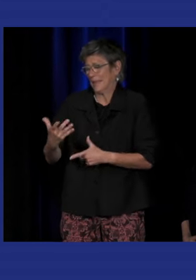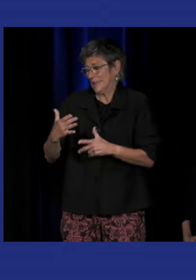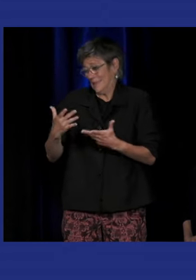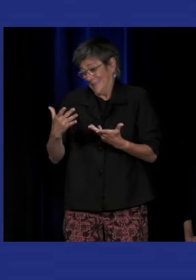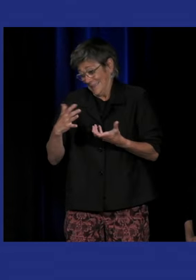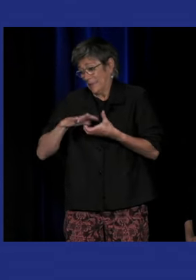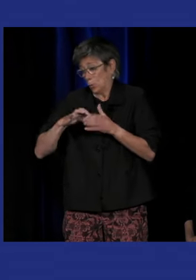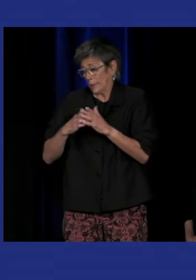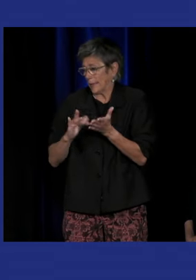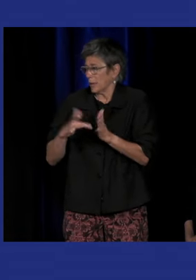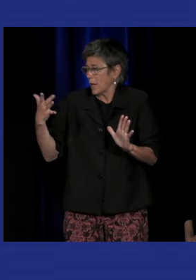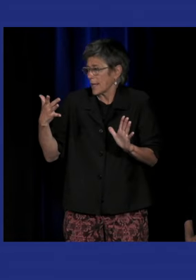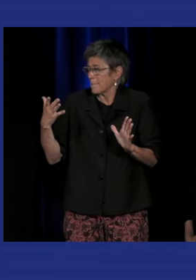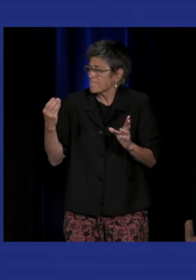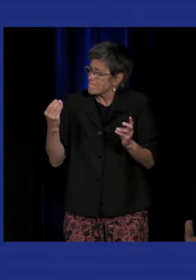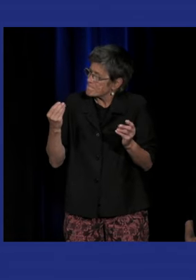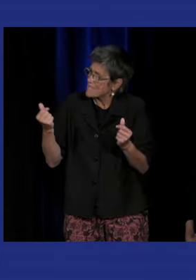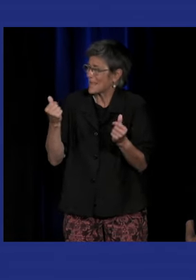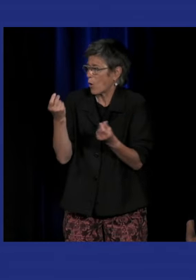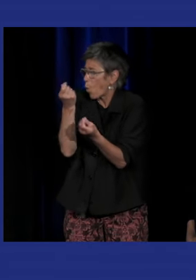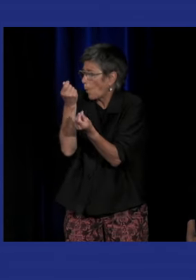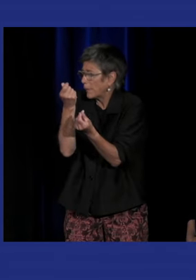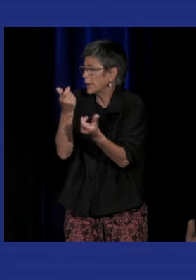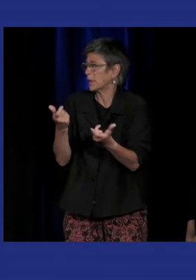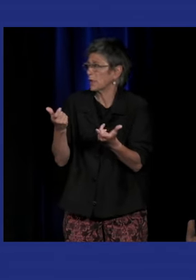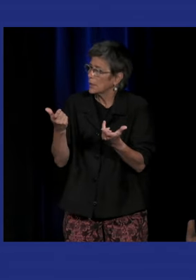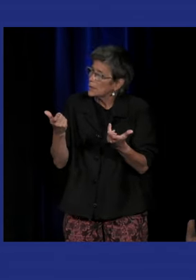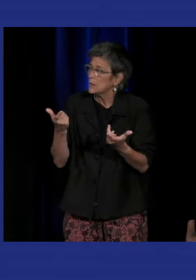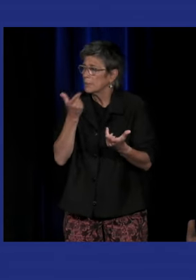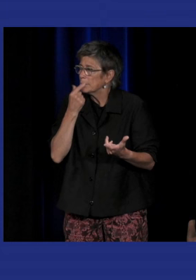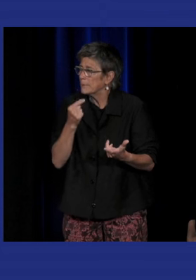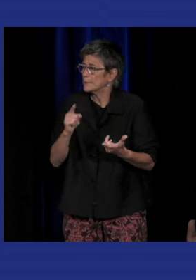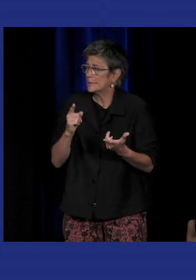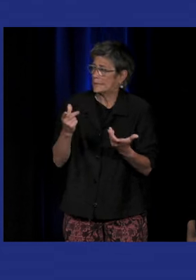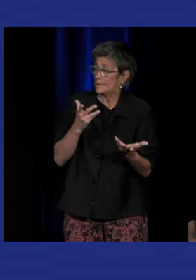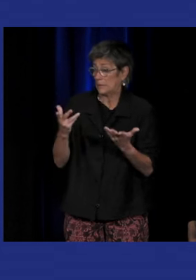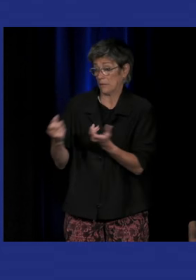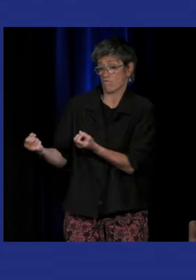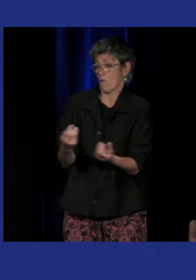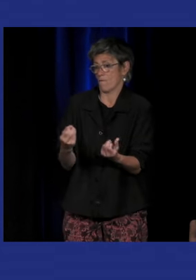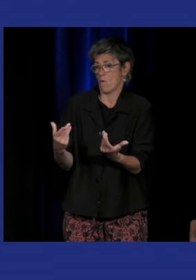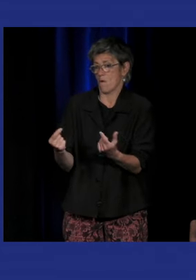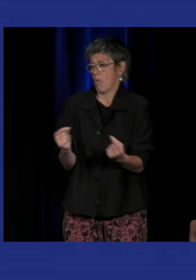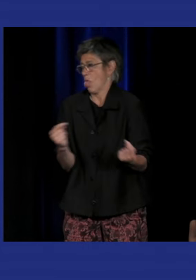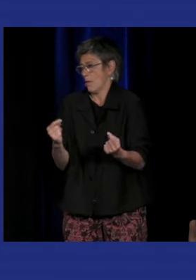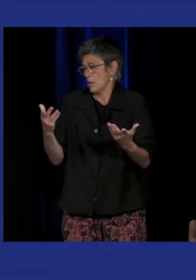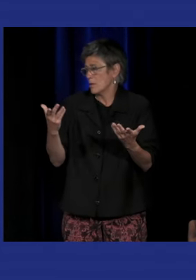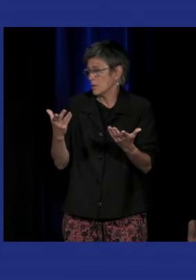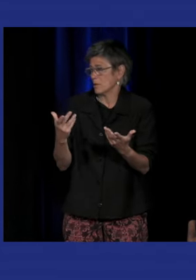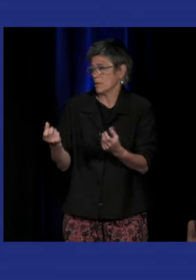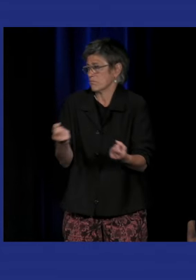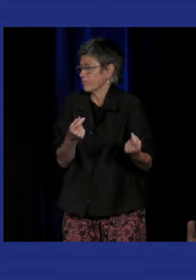toute une partie qui se joue au niveau économique au niveau de la place professionnelle qui provoque des respirités dans